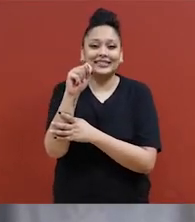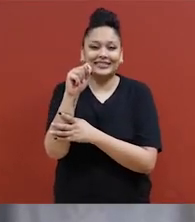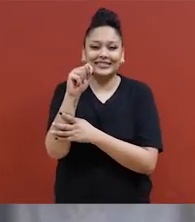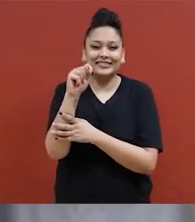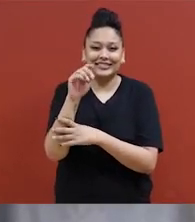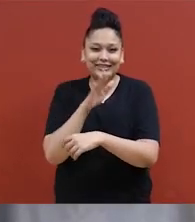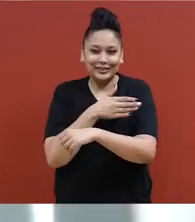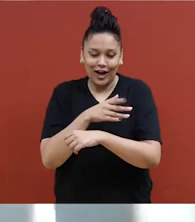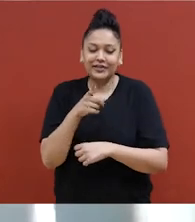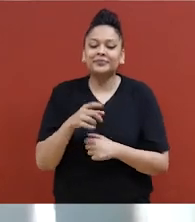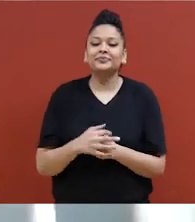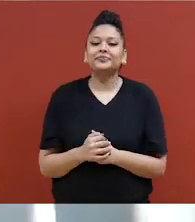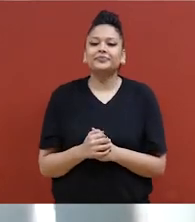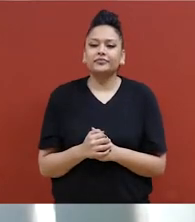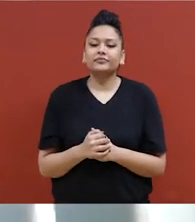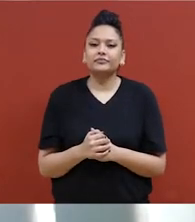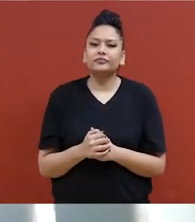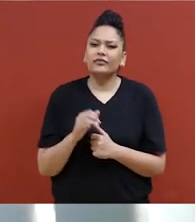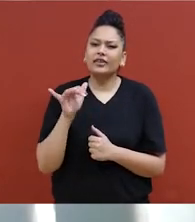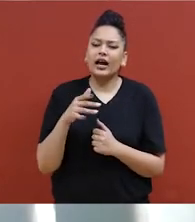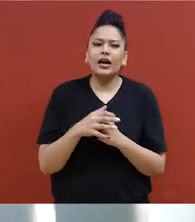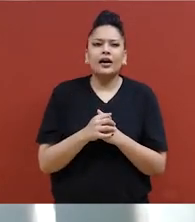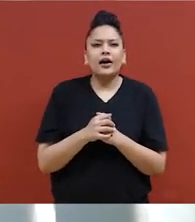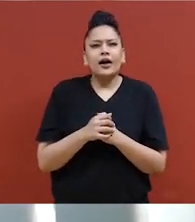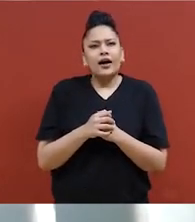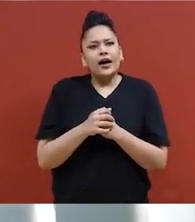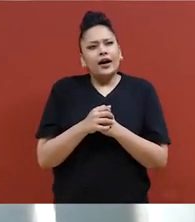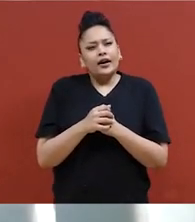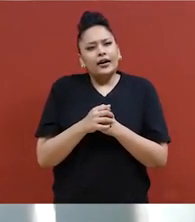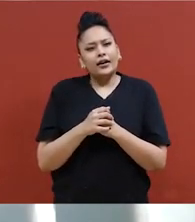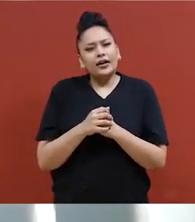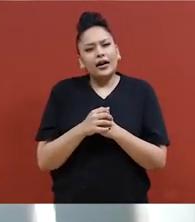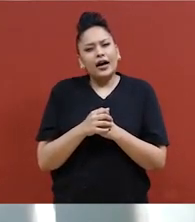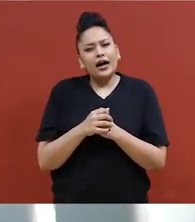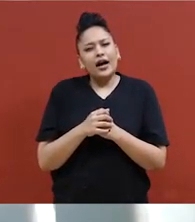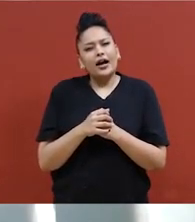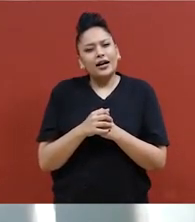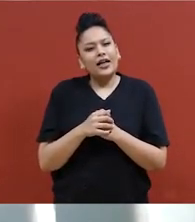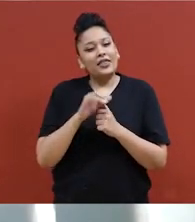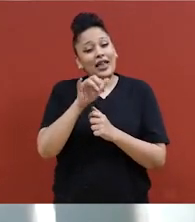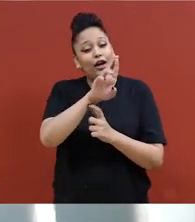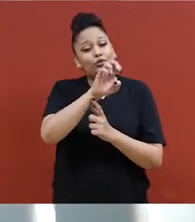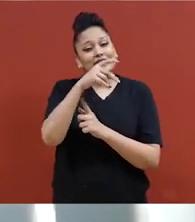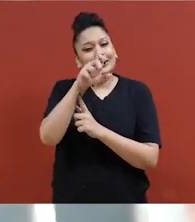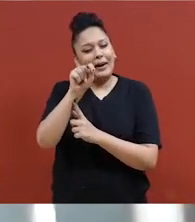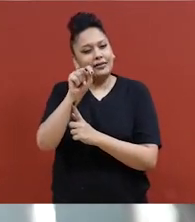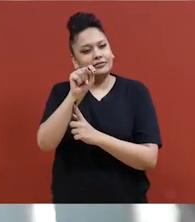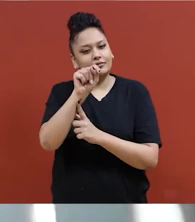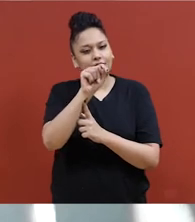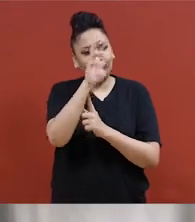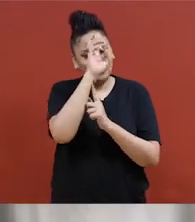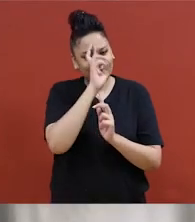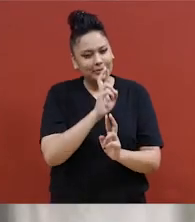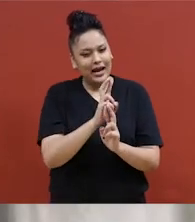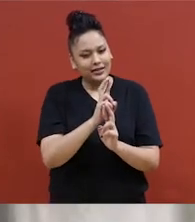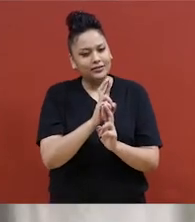Exact, le respect. Et je pense sincèrement que c'est ce que ça signifie pour moi.